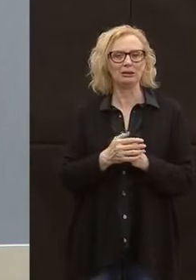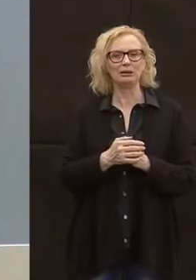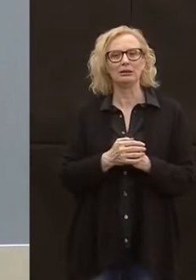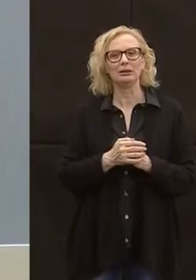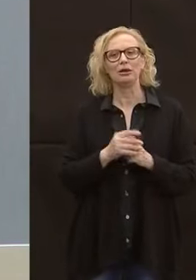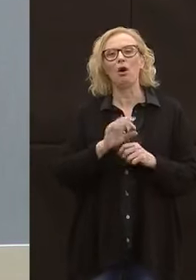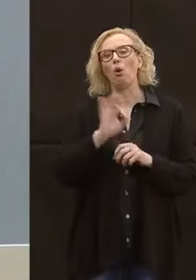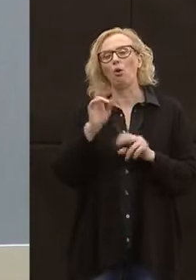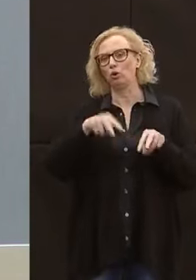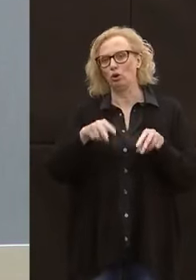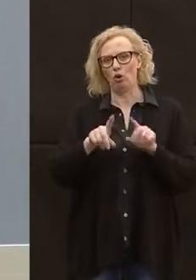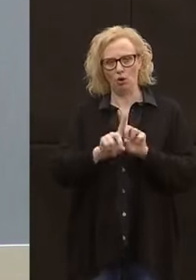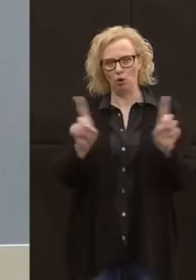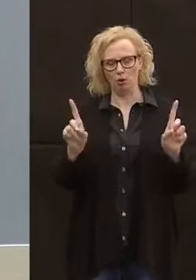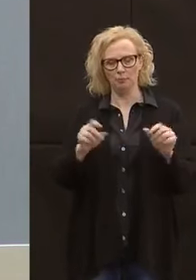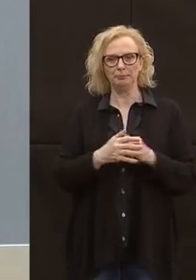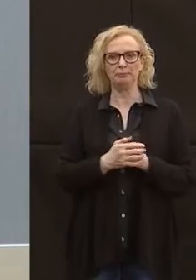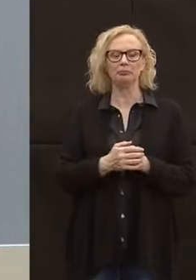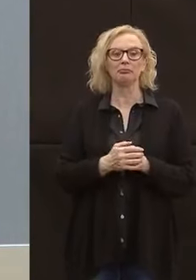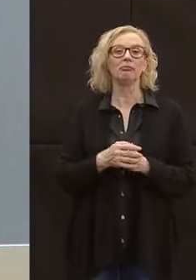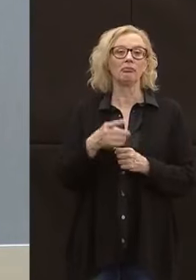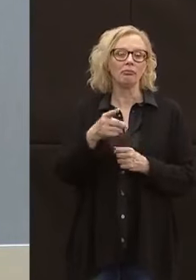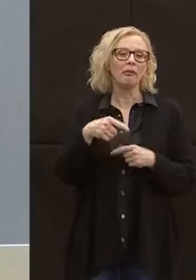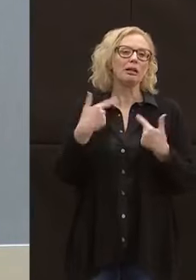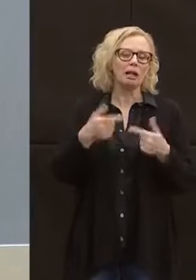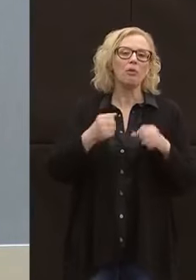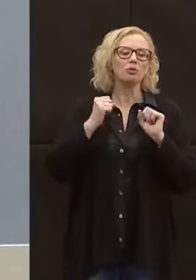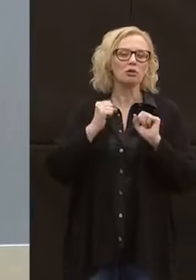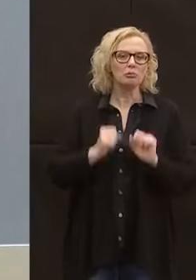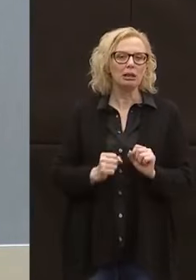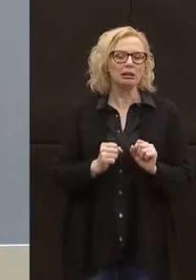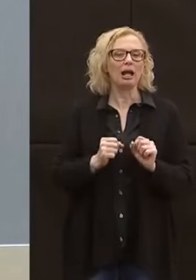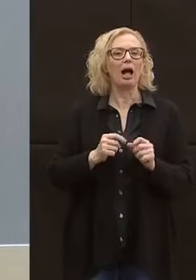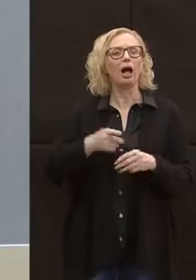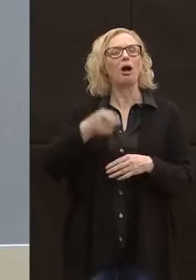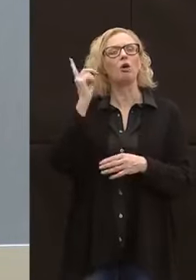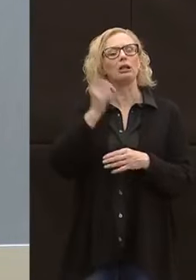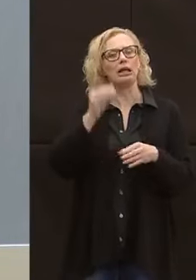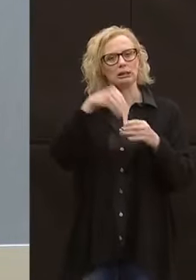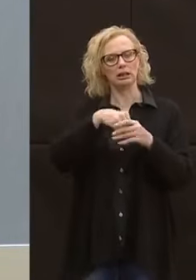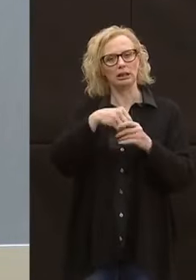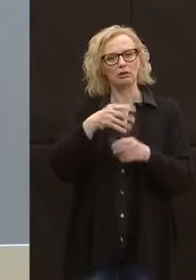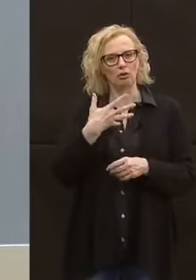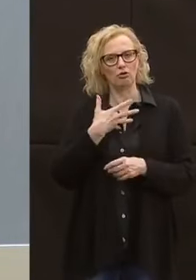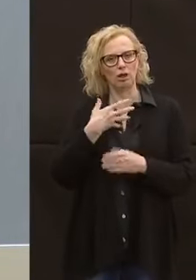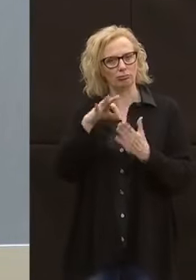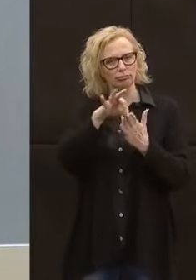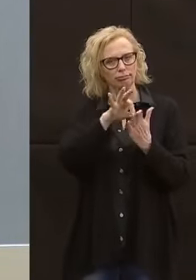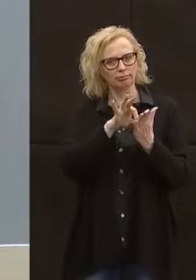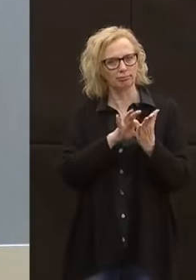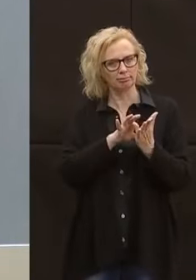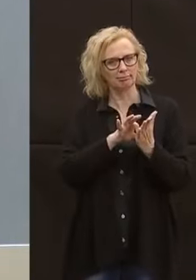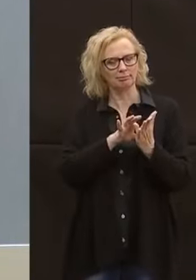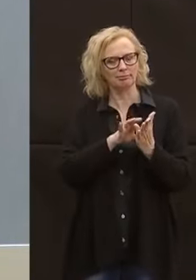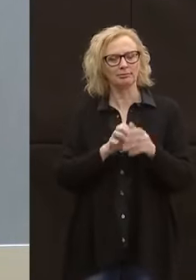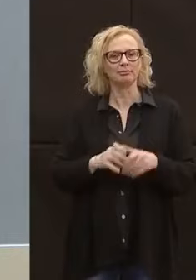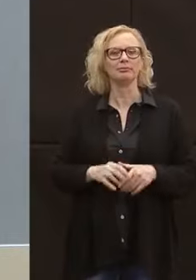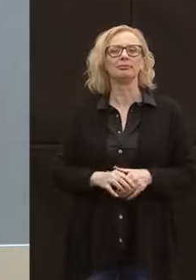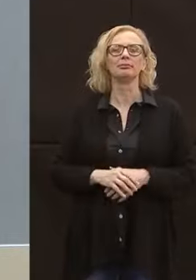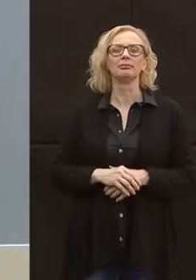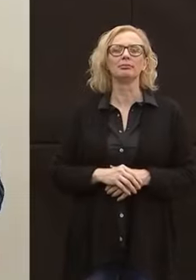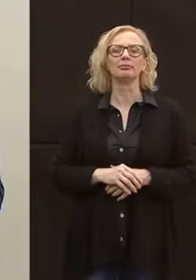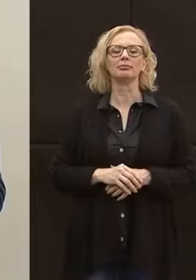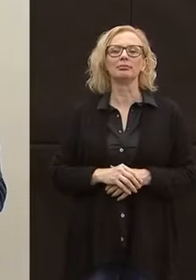in controlli. Ecco questo quindi proprio per, l'abbiamo inserito all'interno dell'ordinanza proprio per chiarire bene questa possibilità.